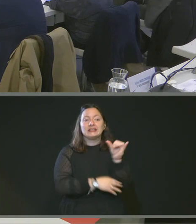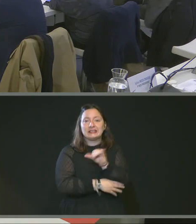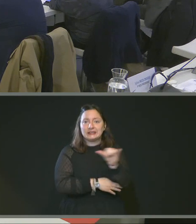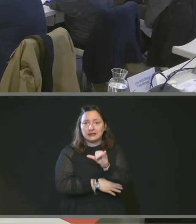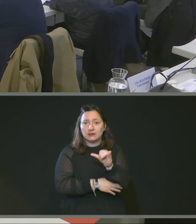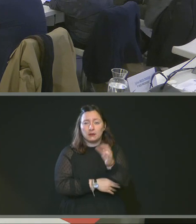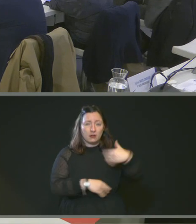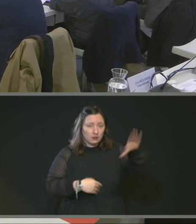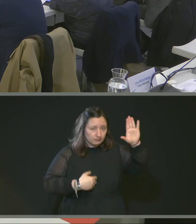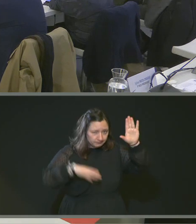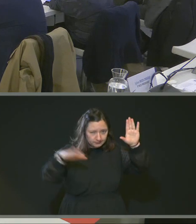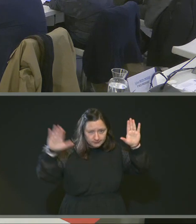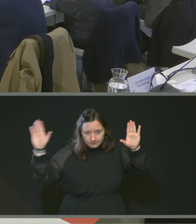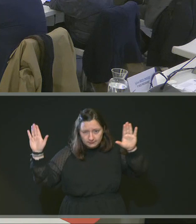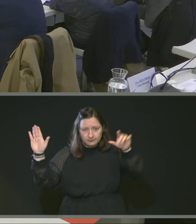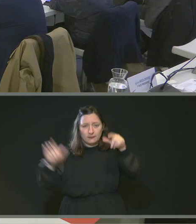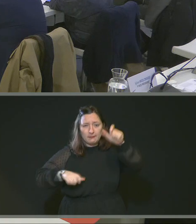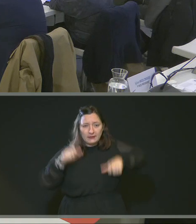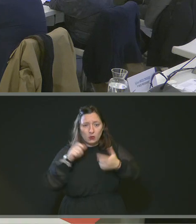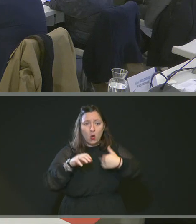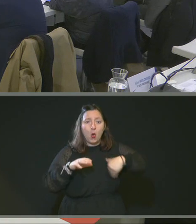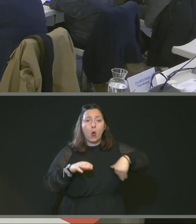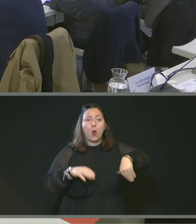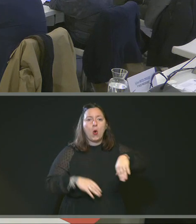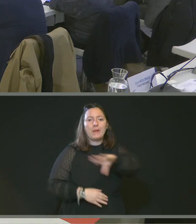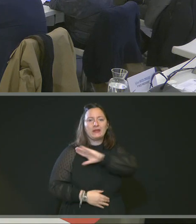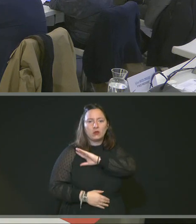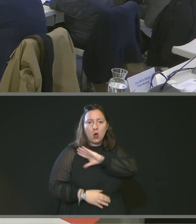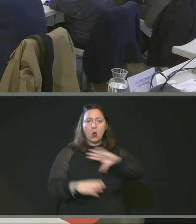avez les mains qui se lèvent. Les représentants des groupes.